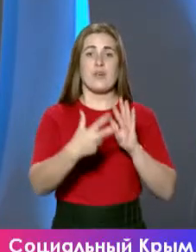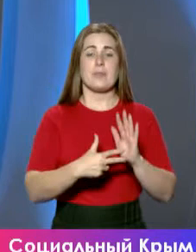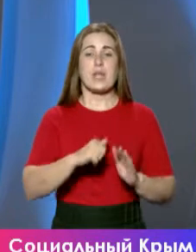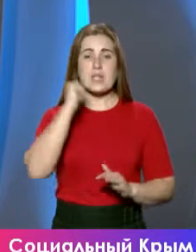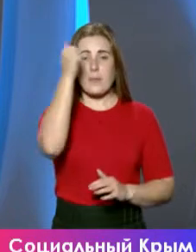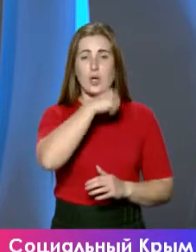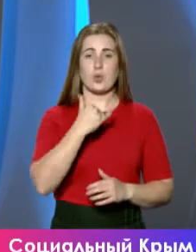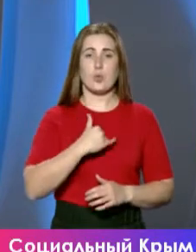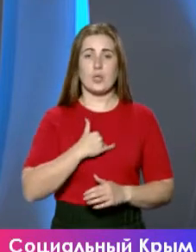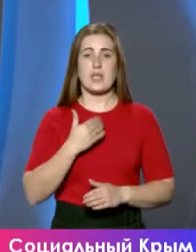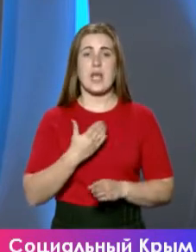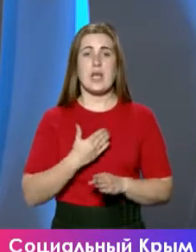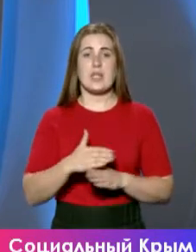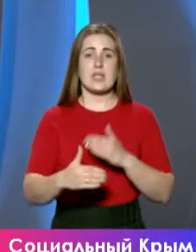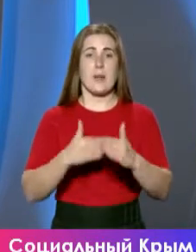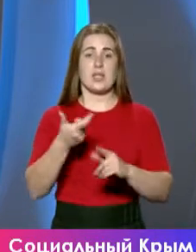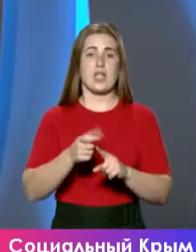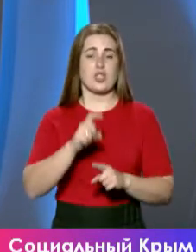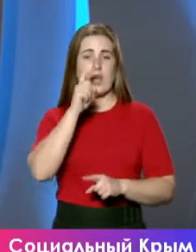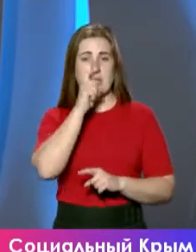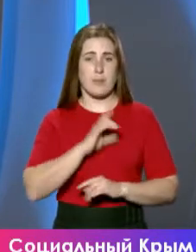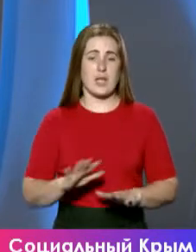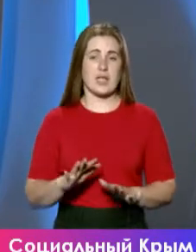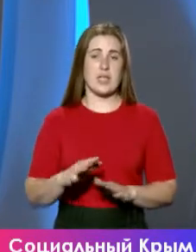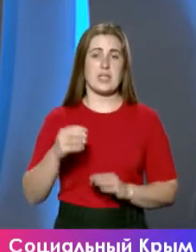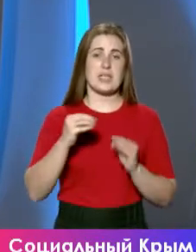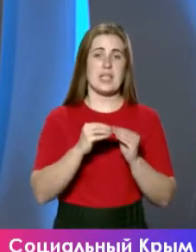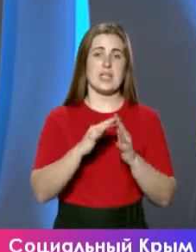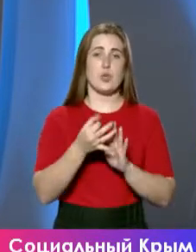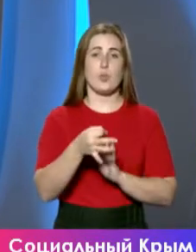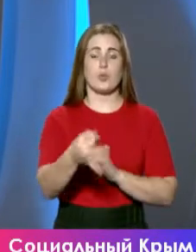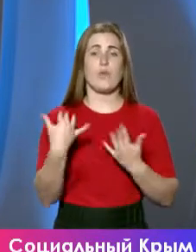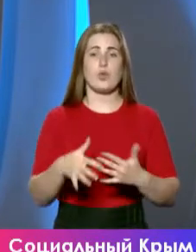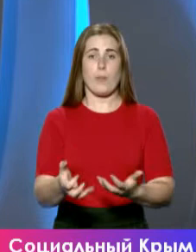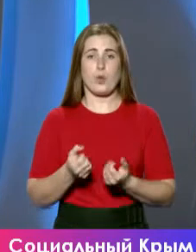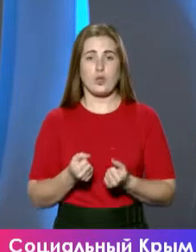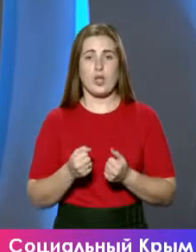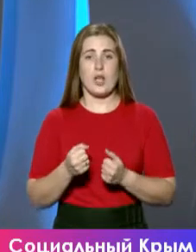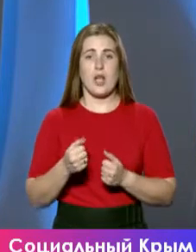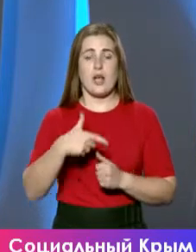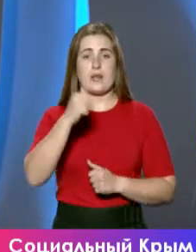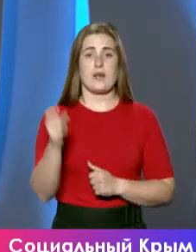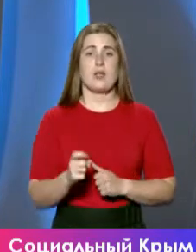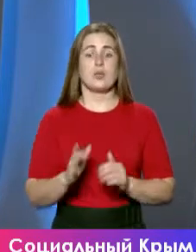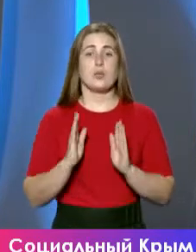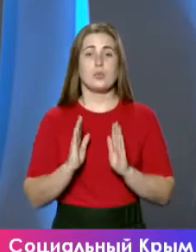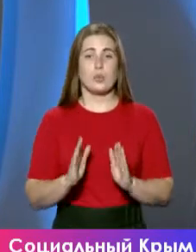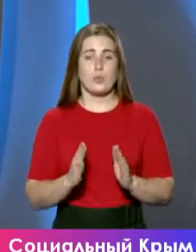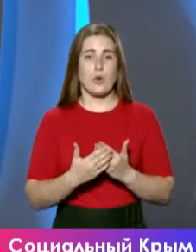у нас темпы достаточно неплохие, 10 населенных пунктов уже получили голубое топливо. Буквально